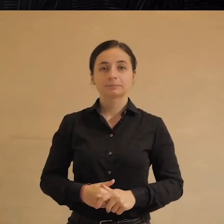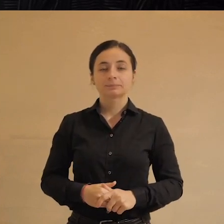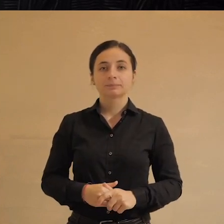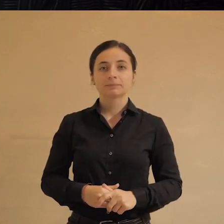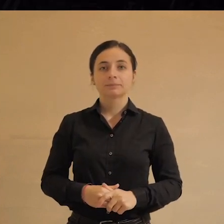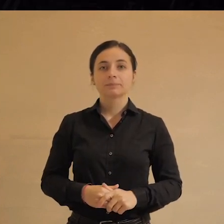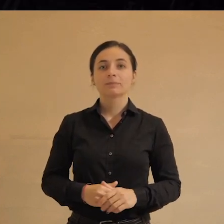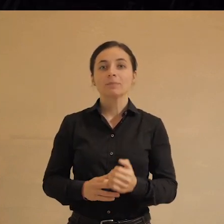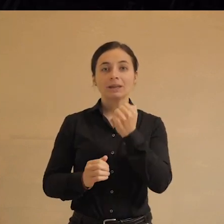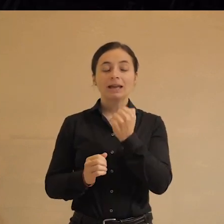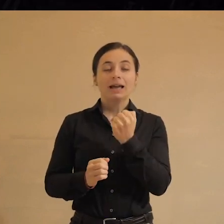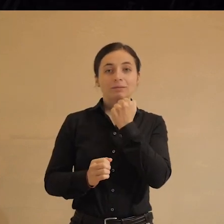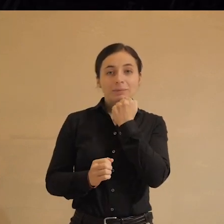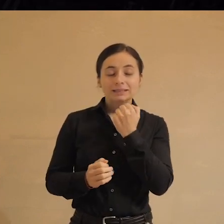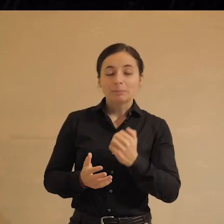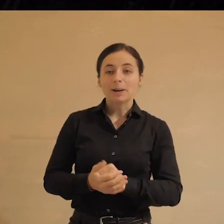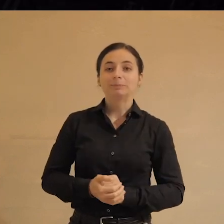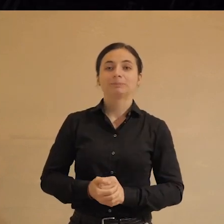Спасибо.